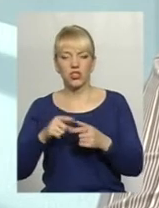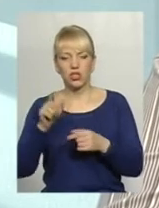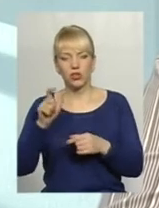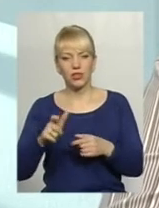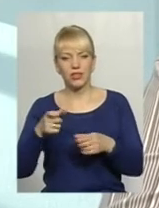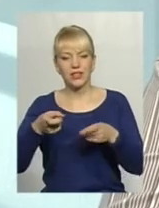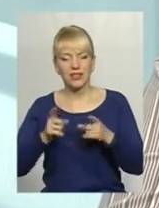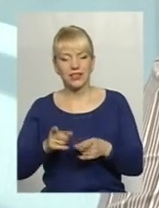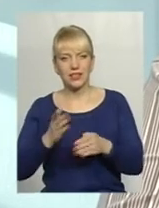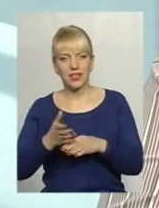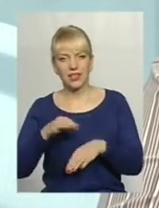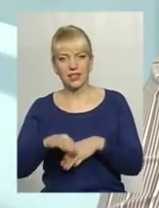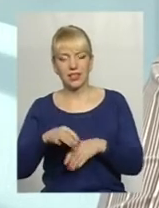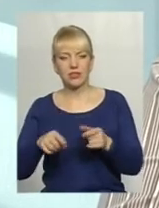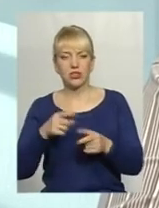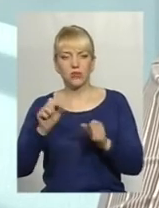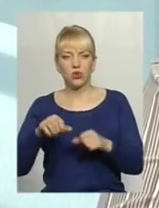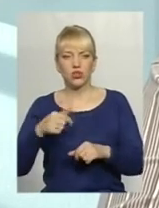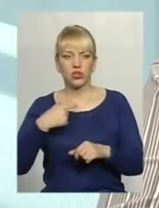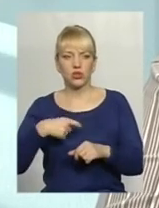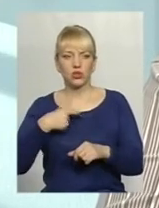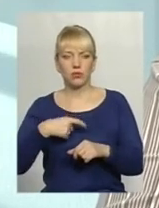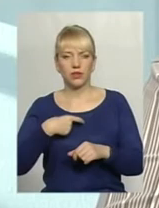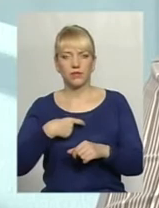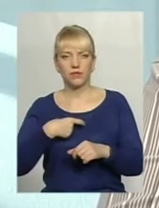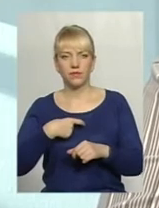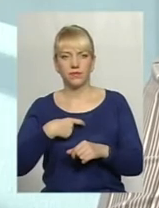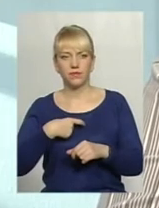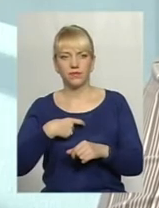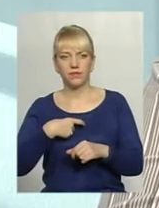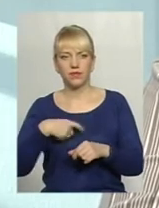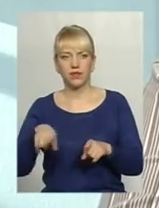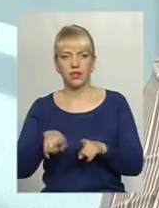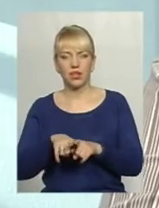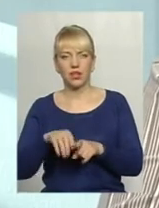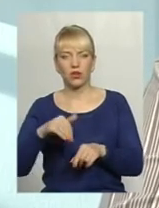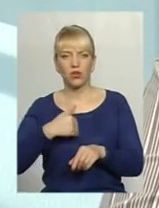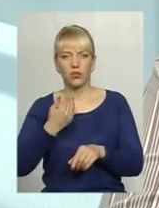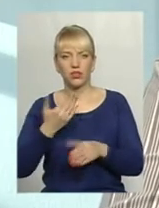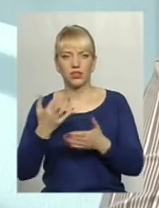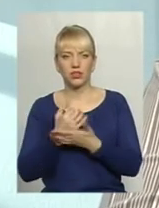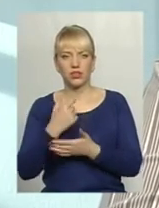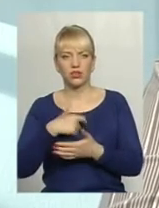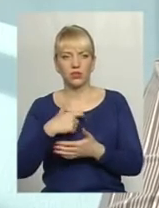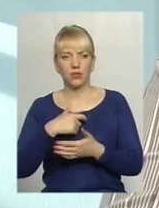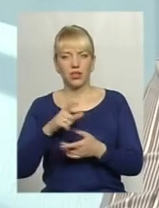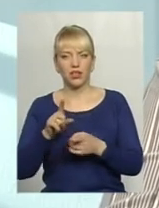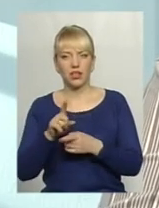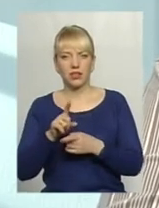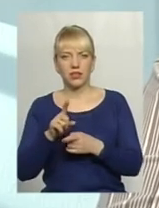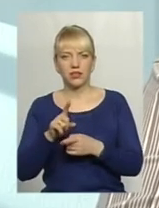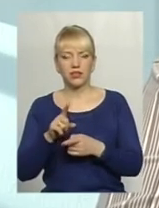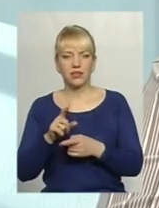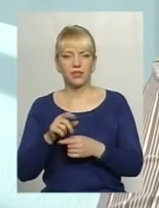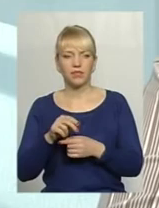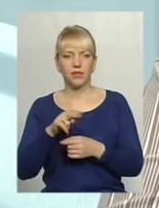може собі, ну, скажімо так, саме таким чином хоче знайти собі привілеї, тому що теж таке